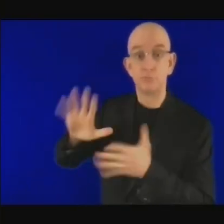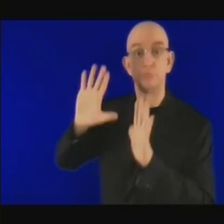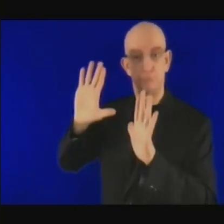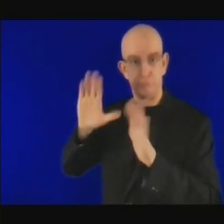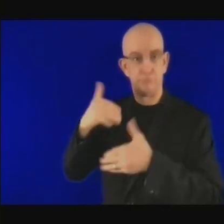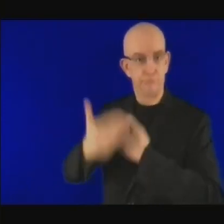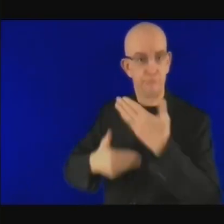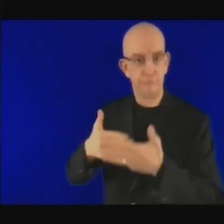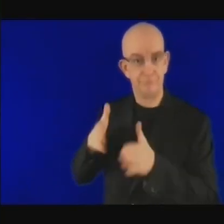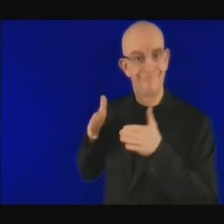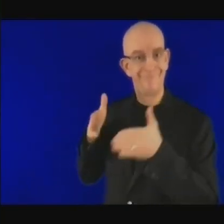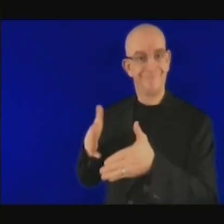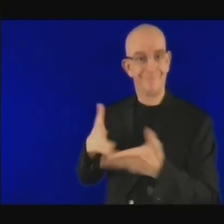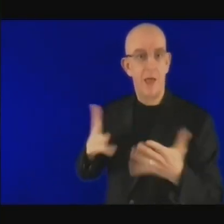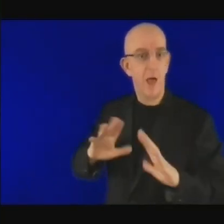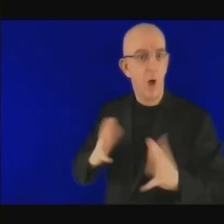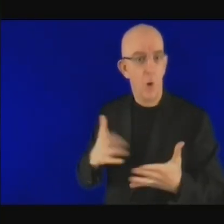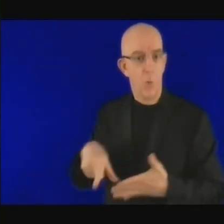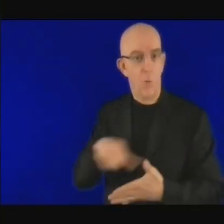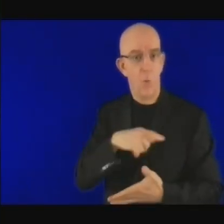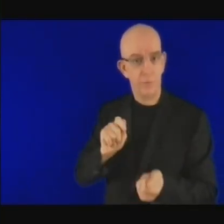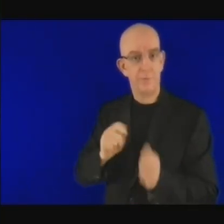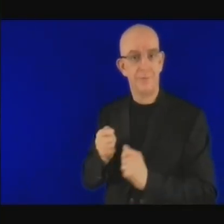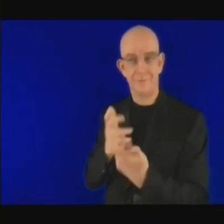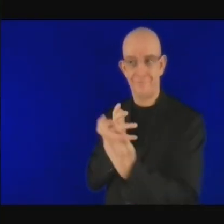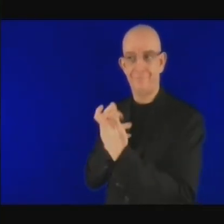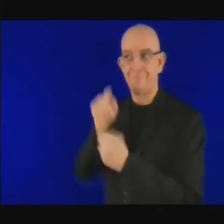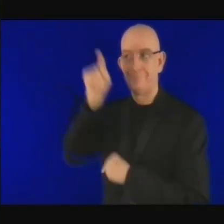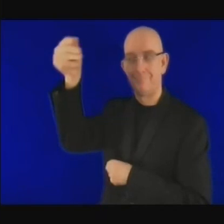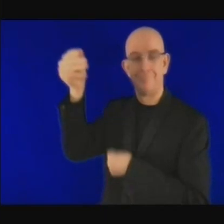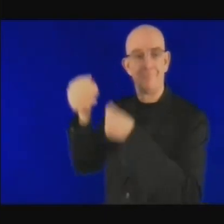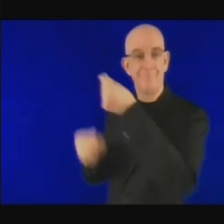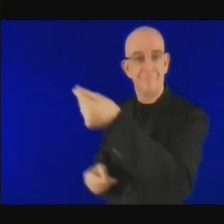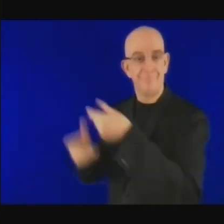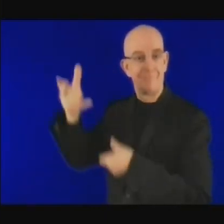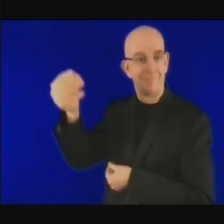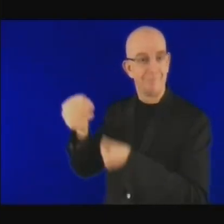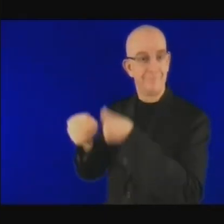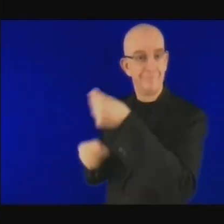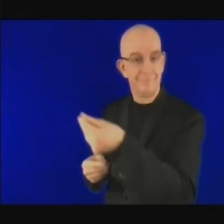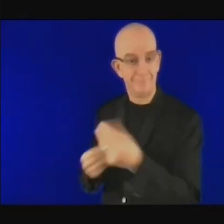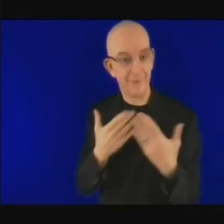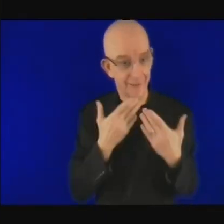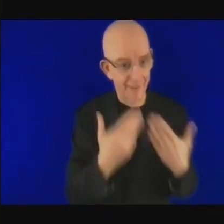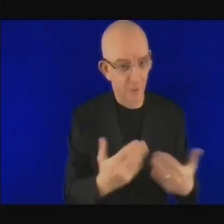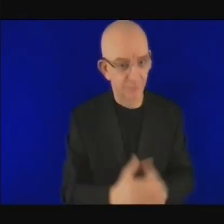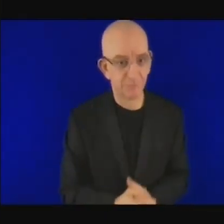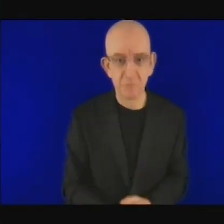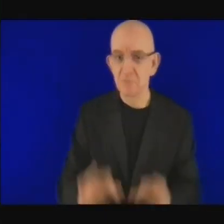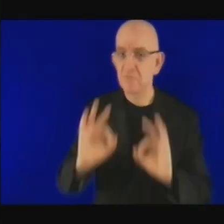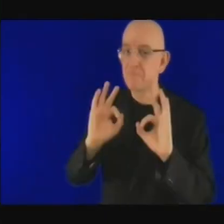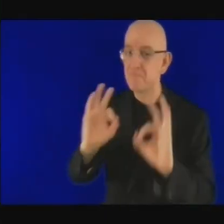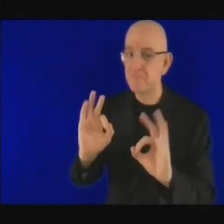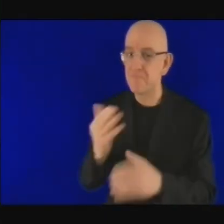au-delà des frontières et du secteur agricole seul. Merci. Merci, Moussa.